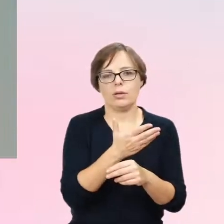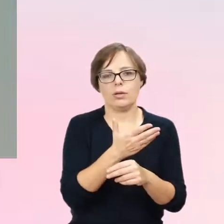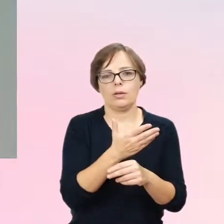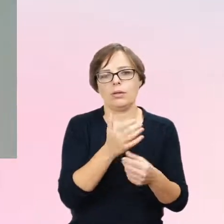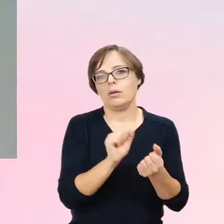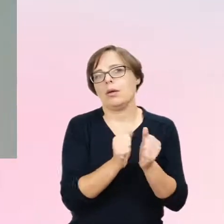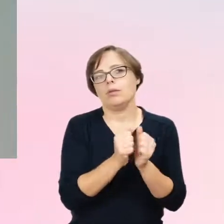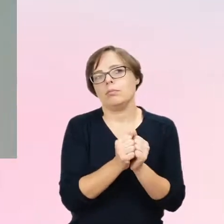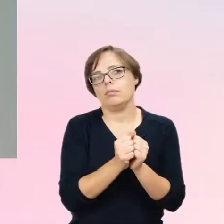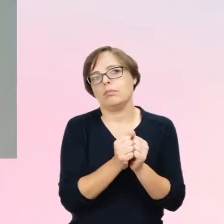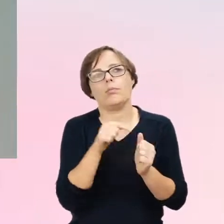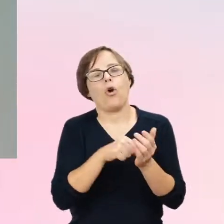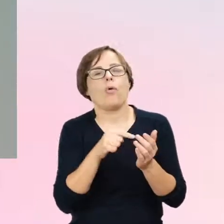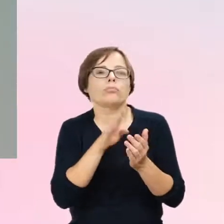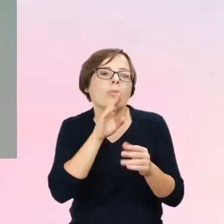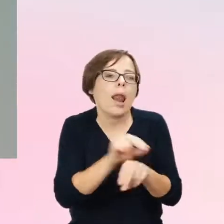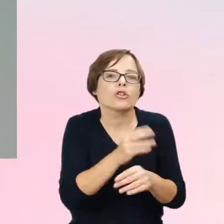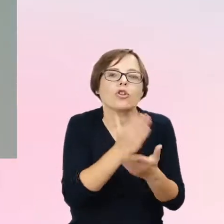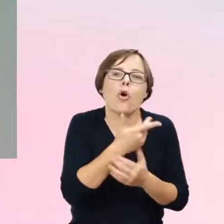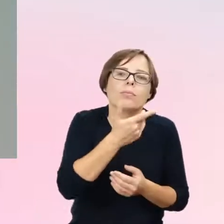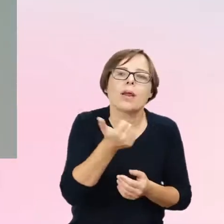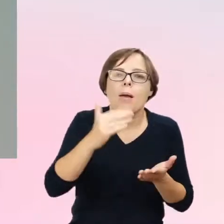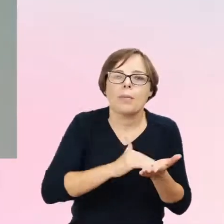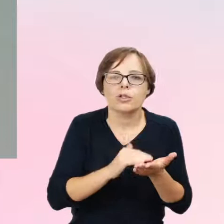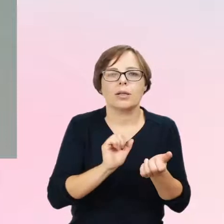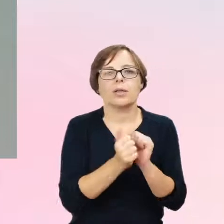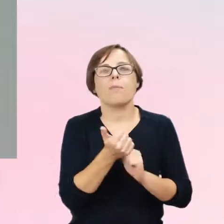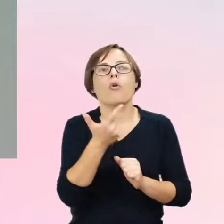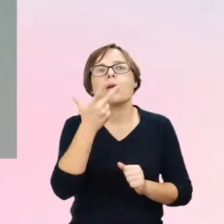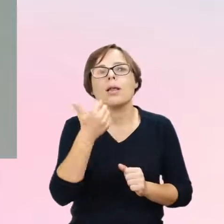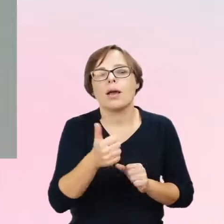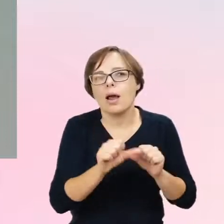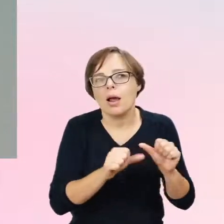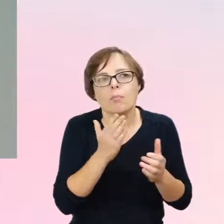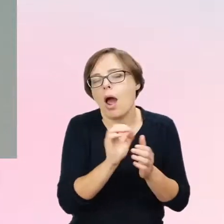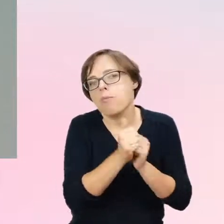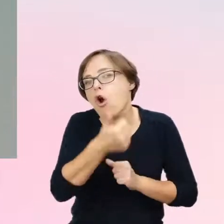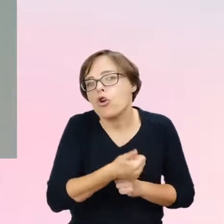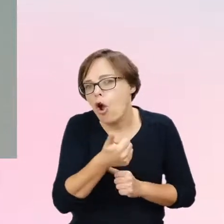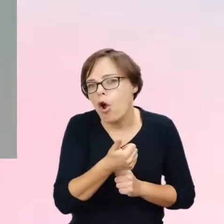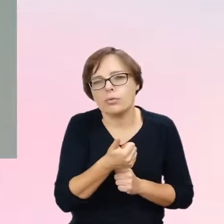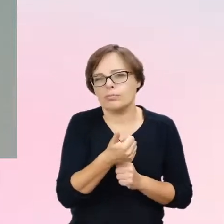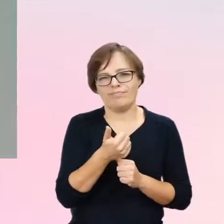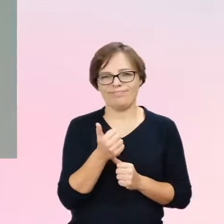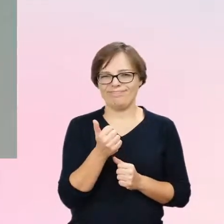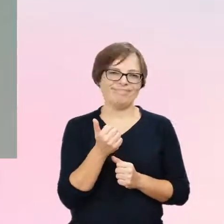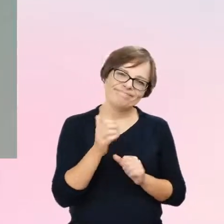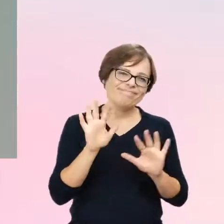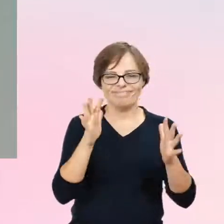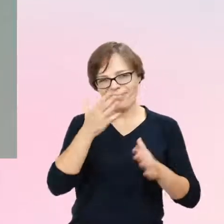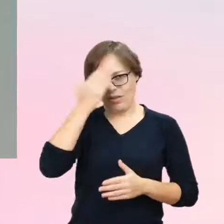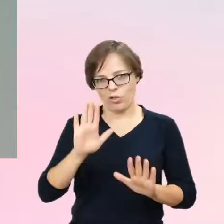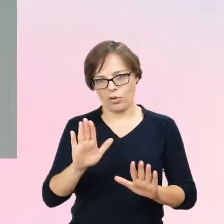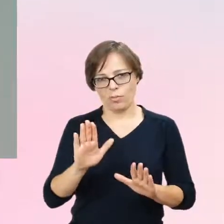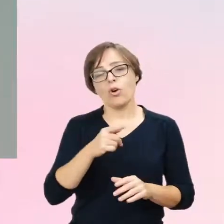trwać miesiące lub rok, ono jest zbyt daleko idące. To bardziej jest tak, że musimy wiedzieć, że Państwo